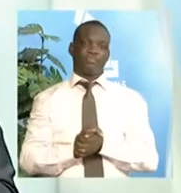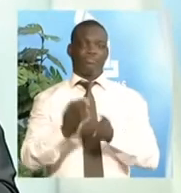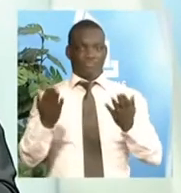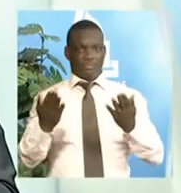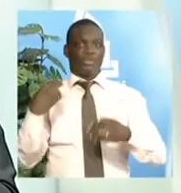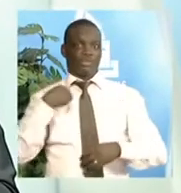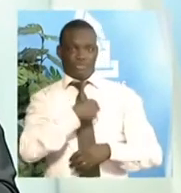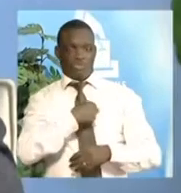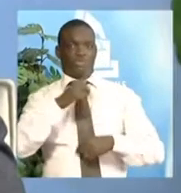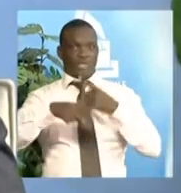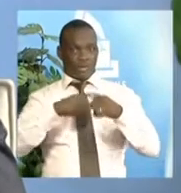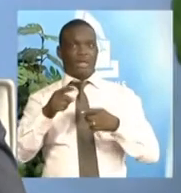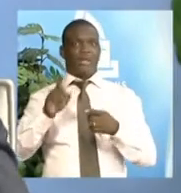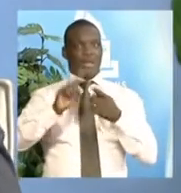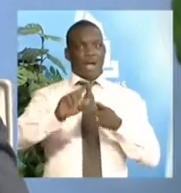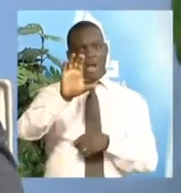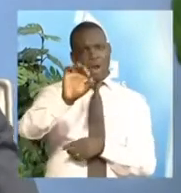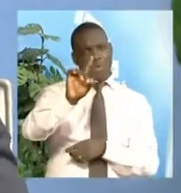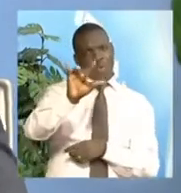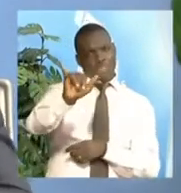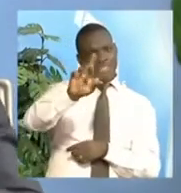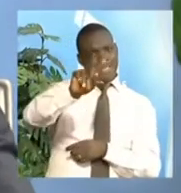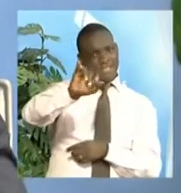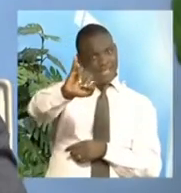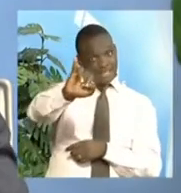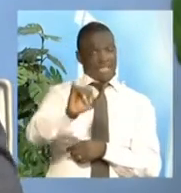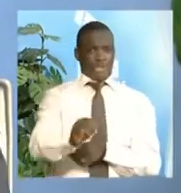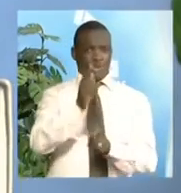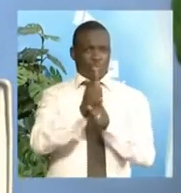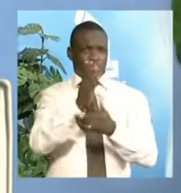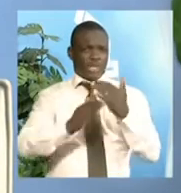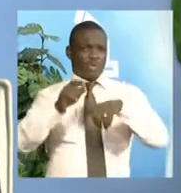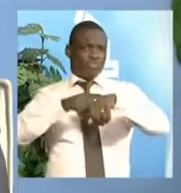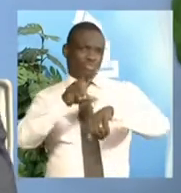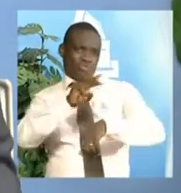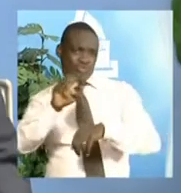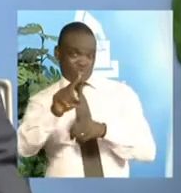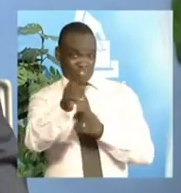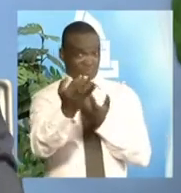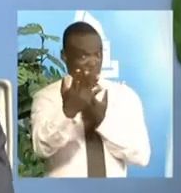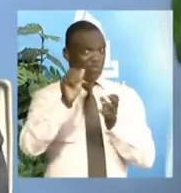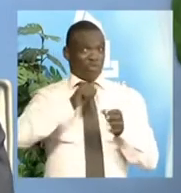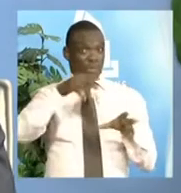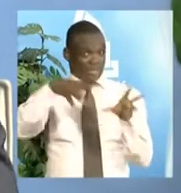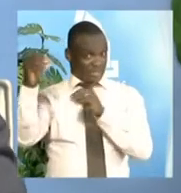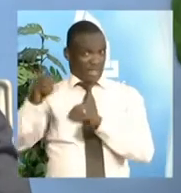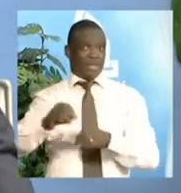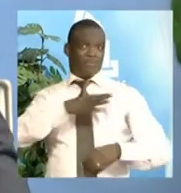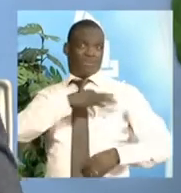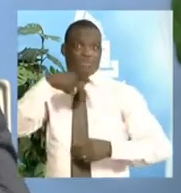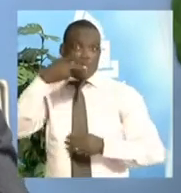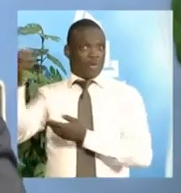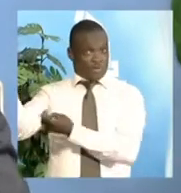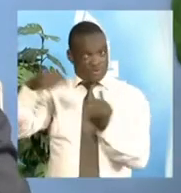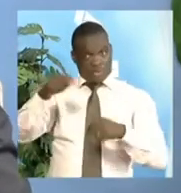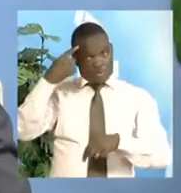repartir à Cocody juste quelques minutes pour faire la mise en place et recevoir M. Coty, porte-parole à la jeune pour